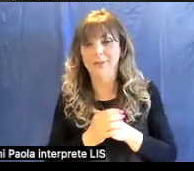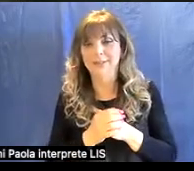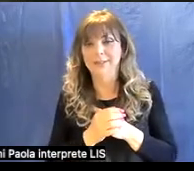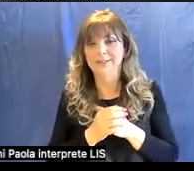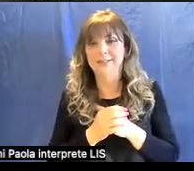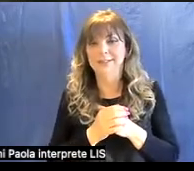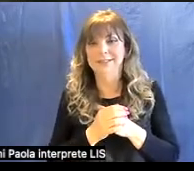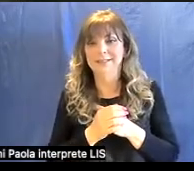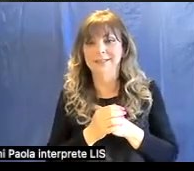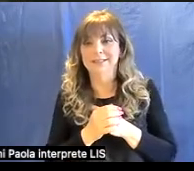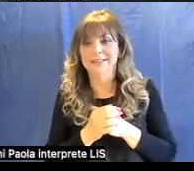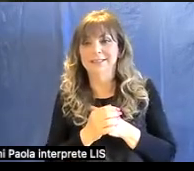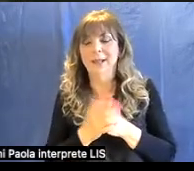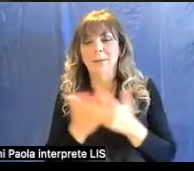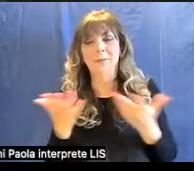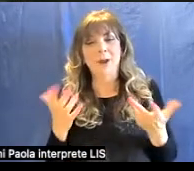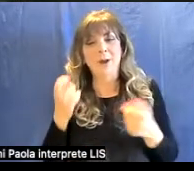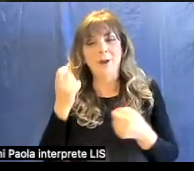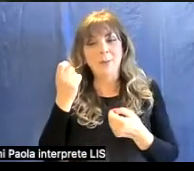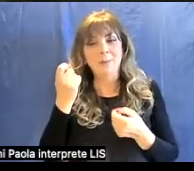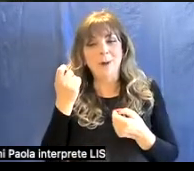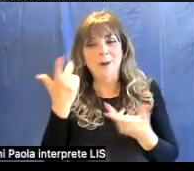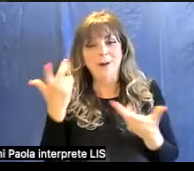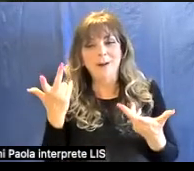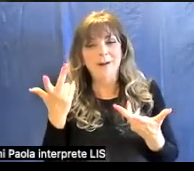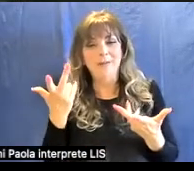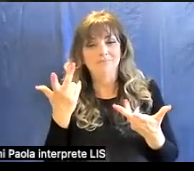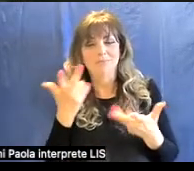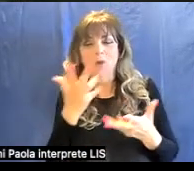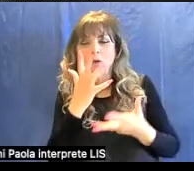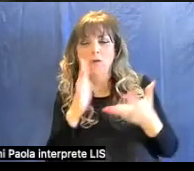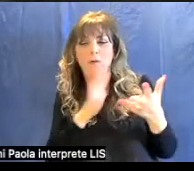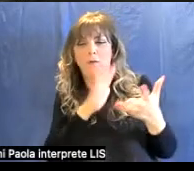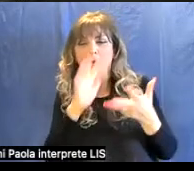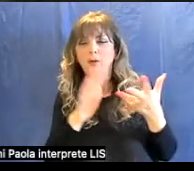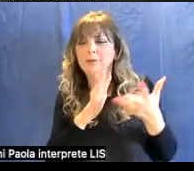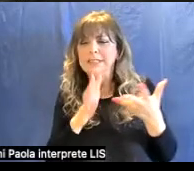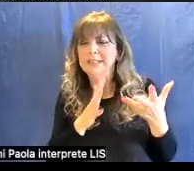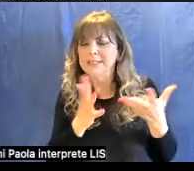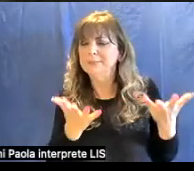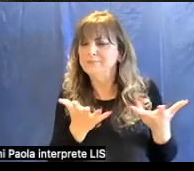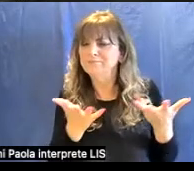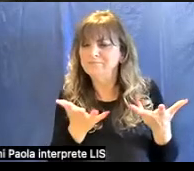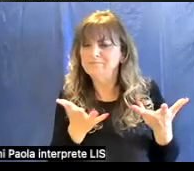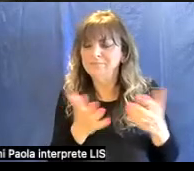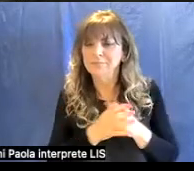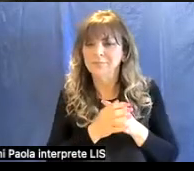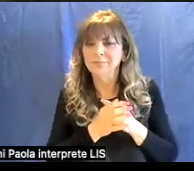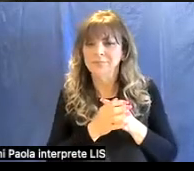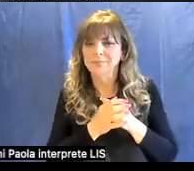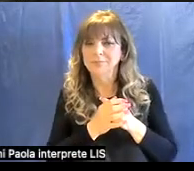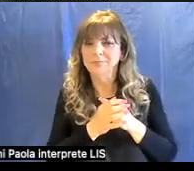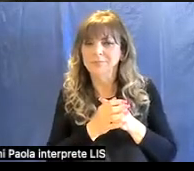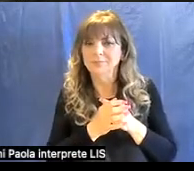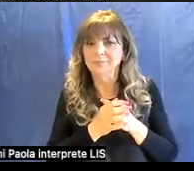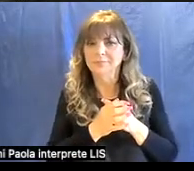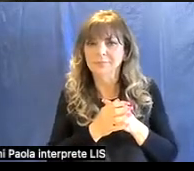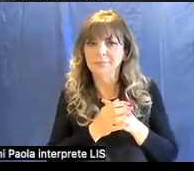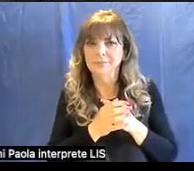dice in inglese, misleading, tende a confondere, diciamo. Non può essere